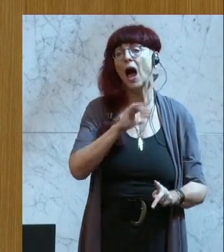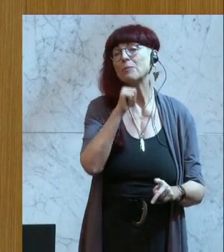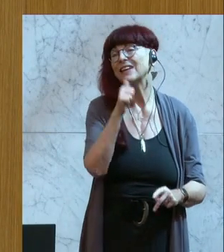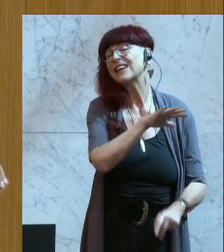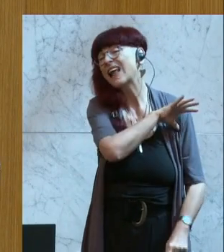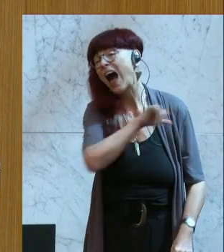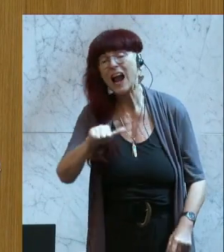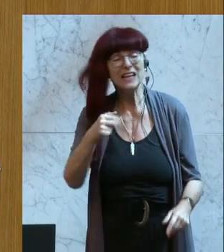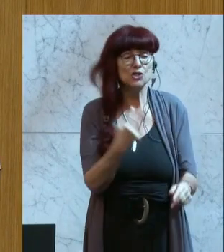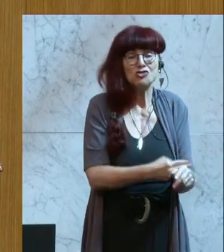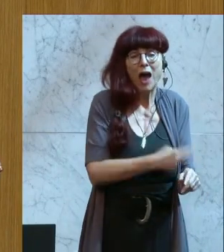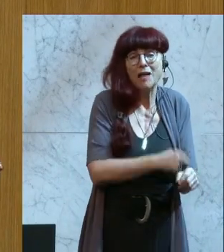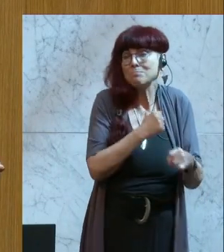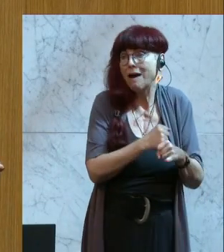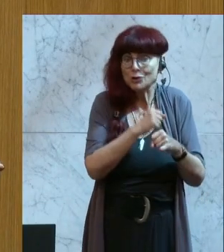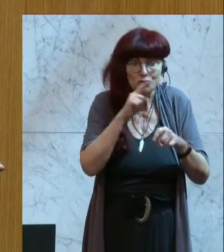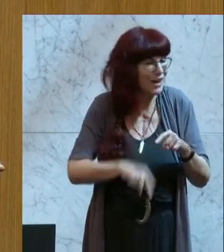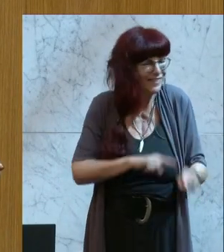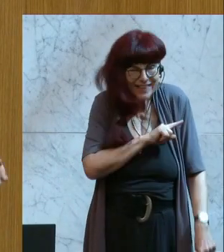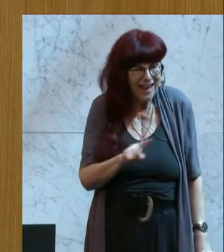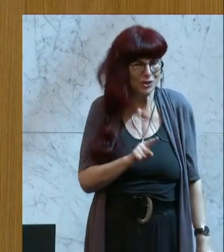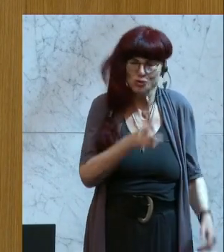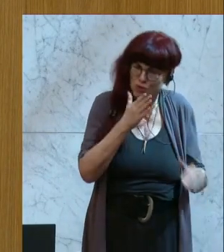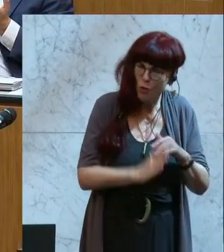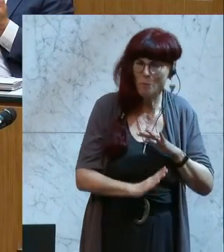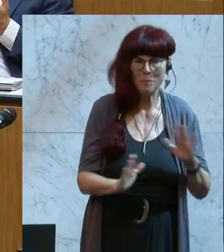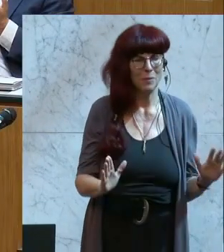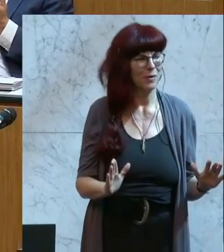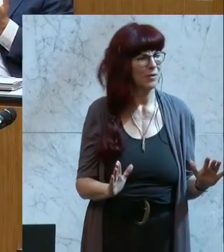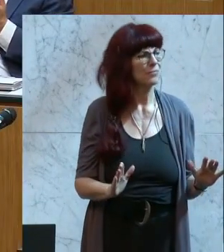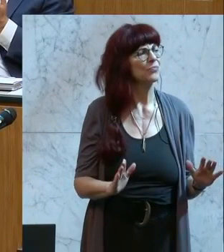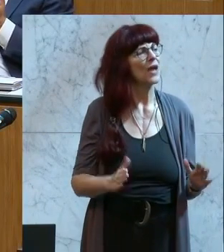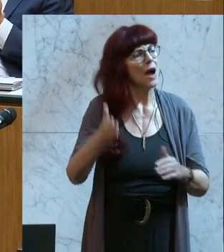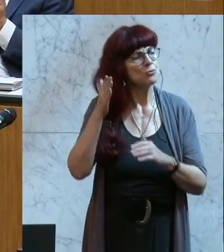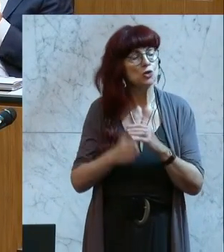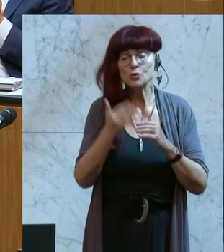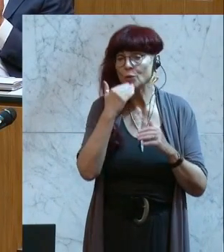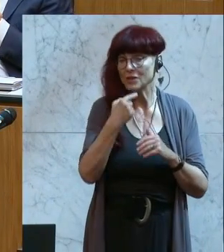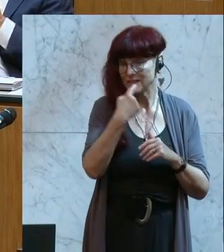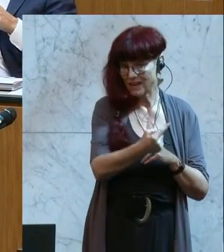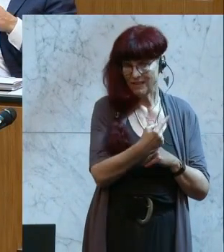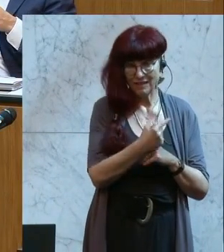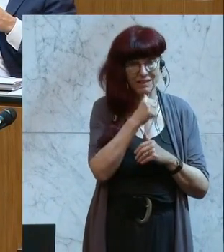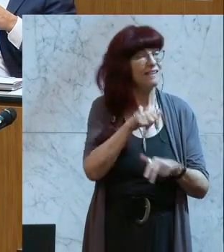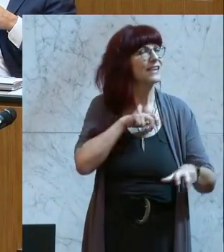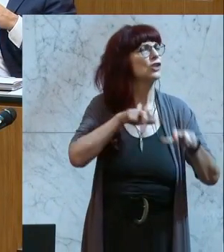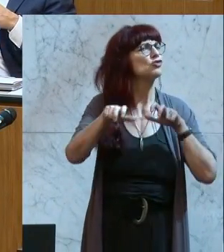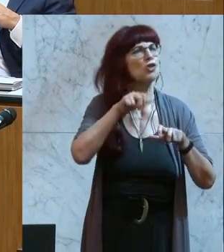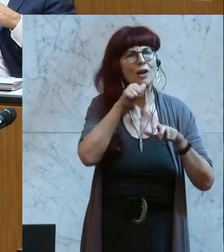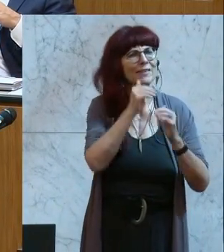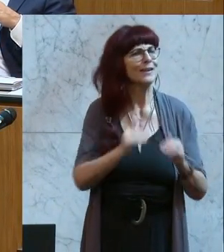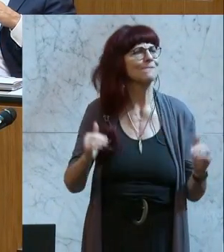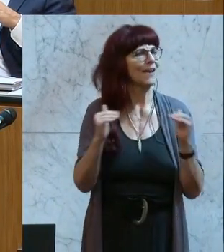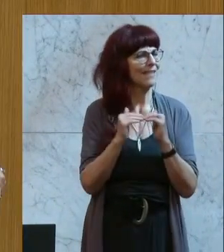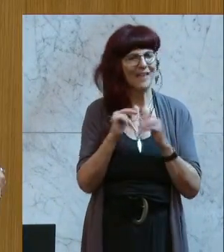kommt, schlecht zu reden. Abschließend möchte ich Ihnen sagen, nicht die Steuern sind ungerecht, sondern